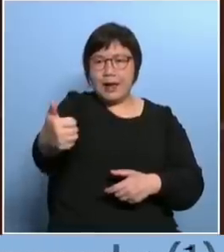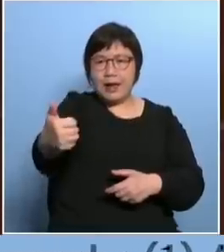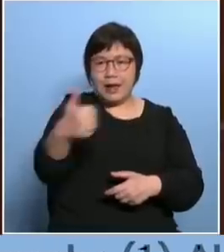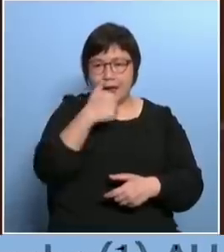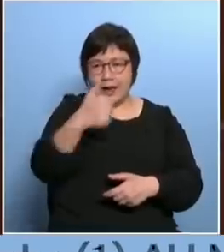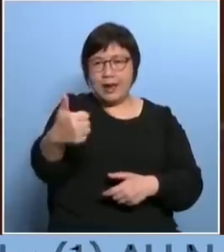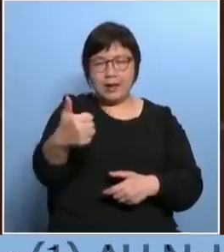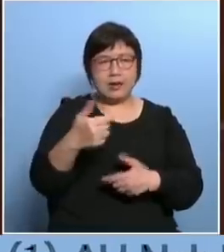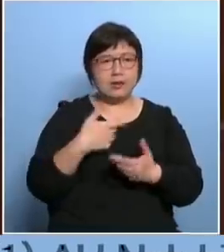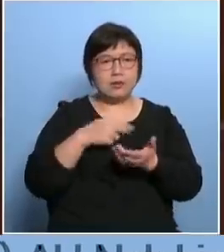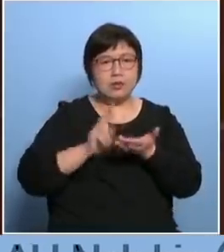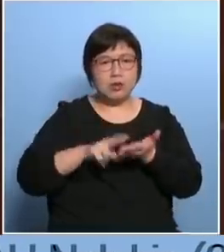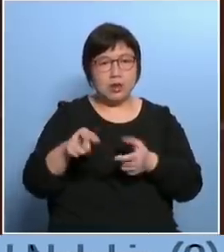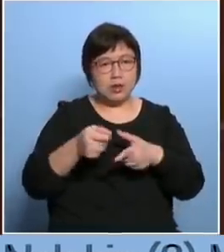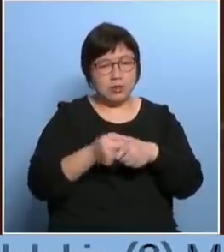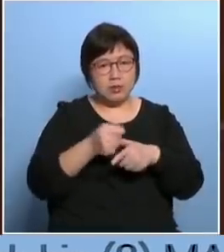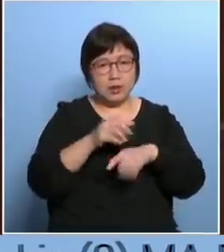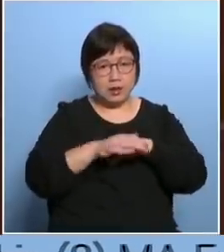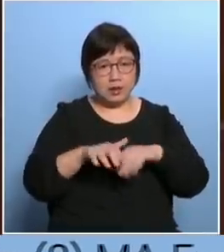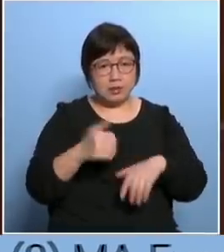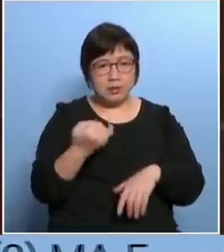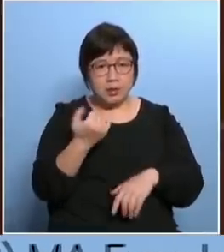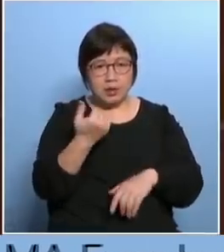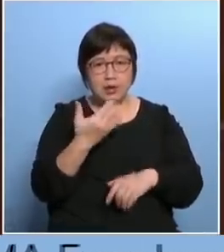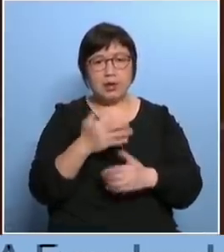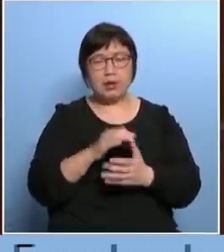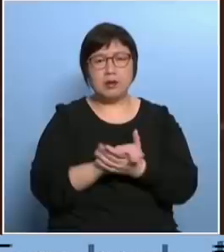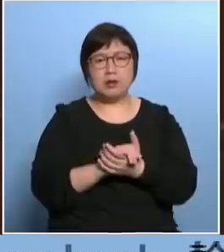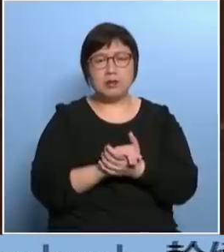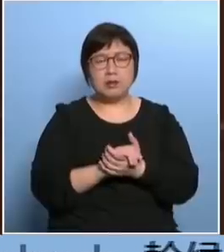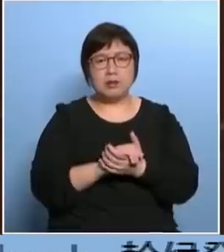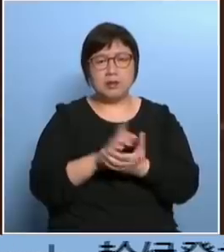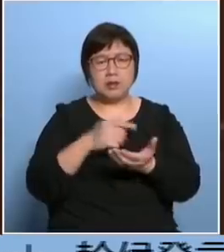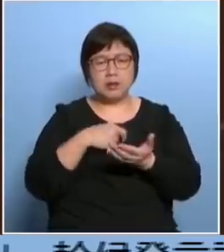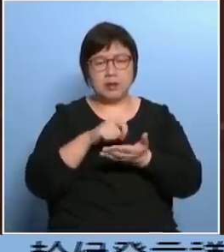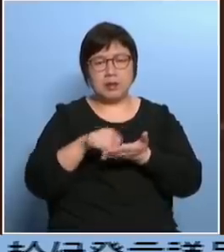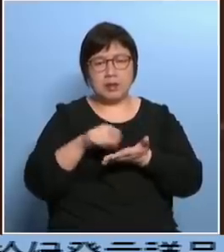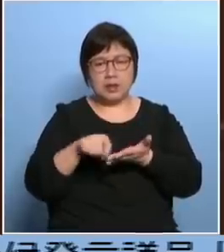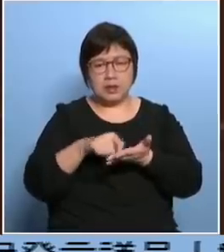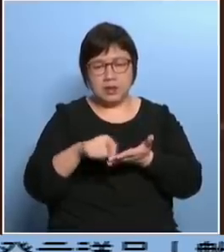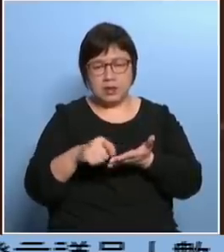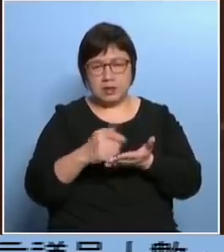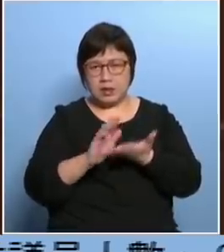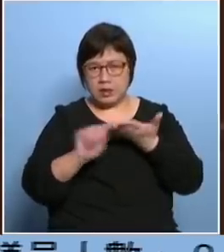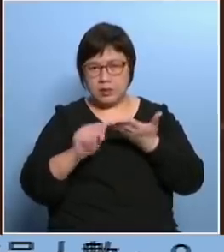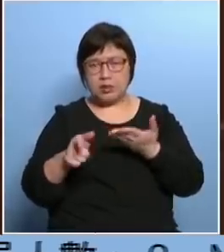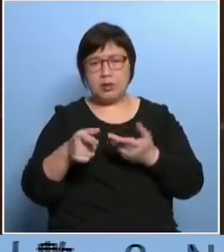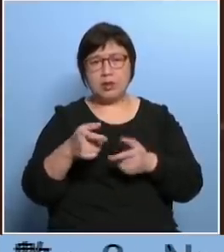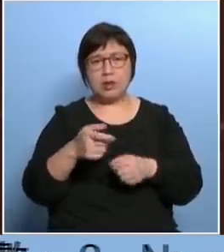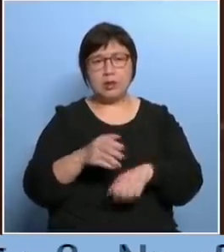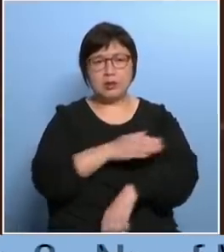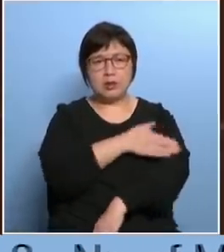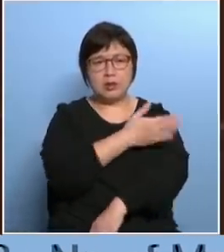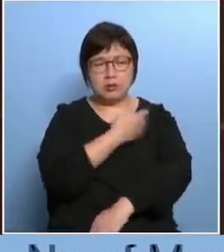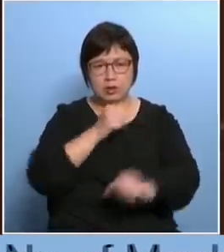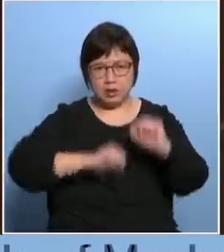人你猜他信不信你是公平公正的了所以这些条例里面是不是应该要写明票站职员的行为守质